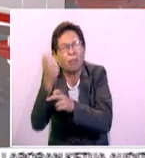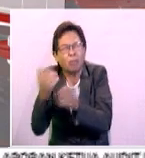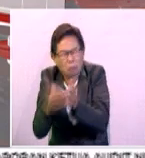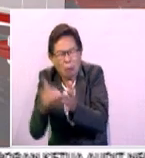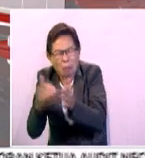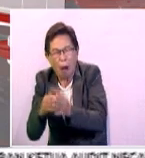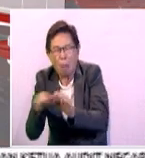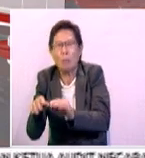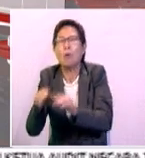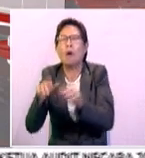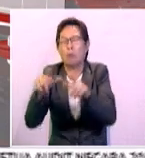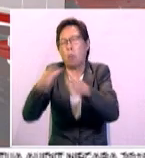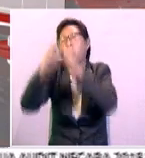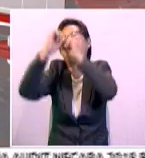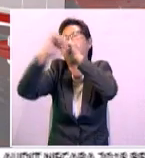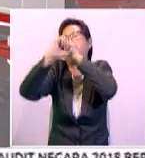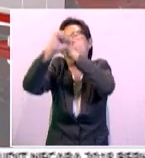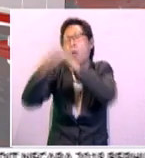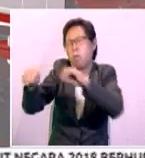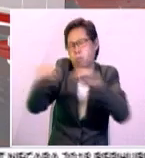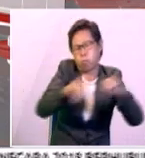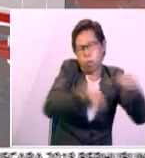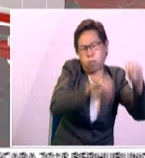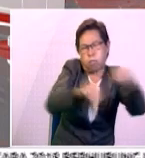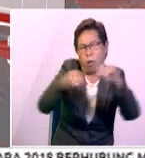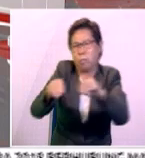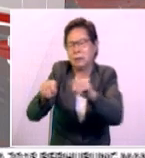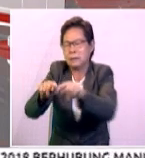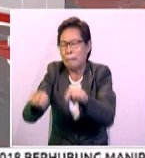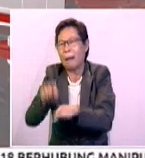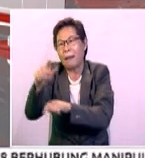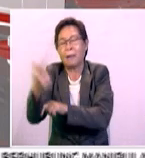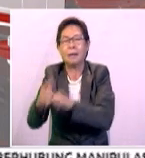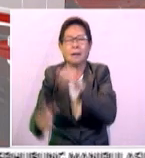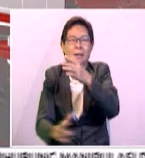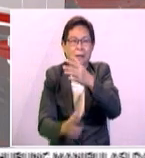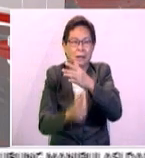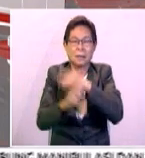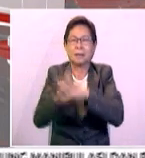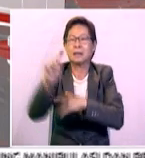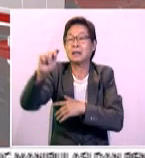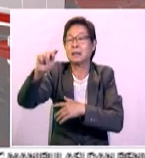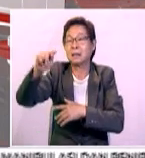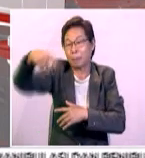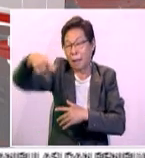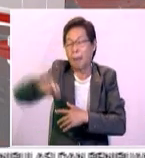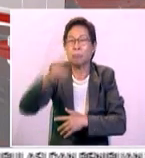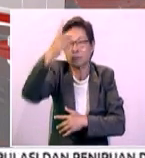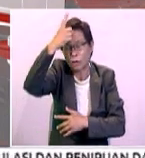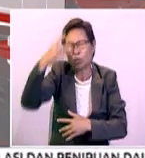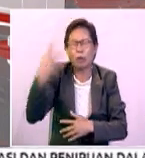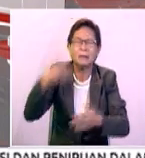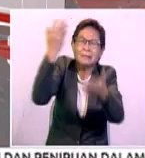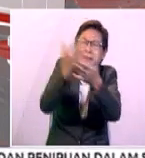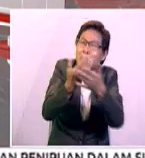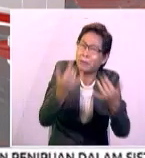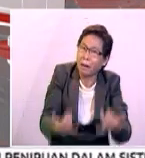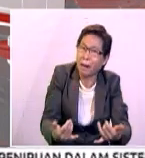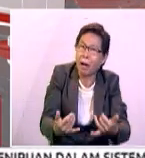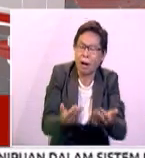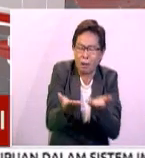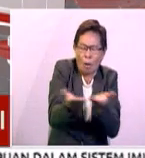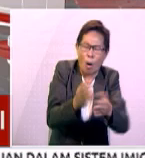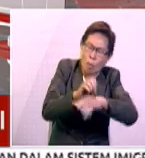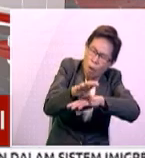penghijrahan golongan tersebut ke lokasi lain. Jelas timbalan Perdana Menteri Datuk Seri Dr. Wan Azizah Wan Ismail sehingga kini hanya